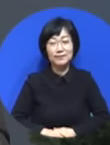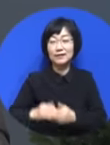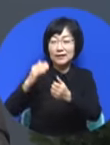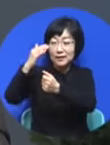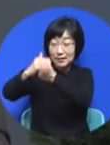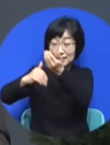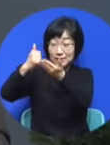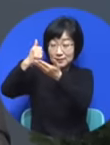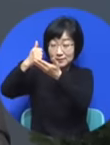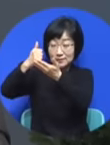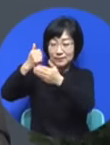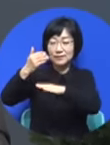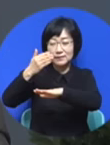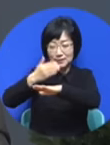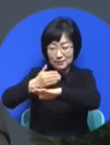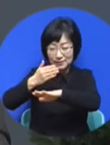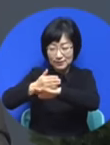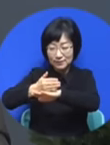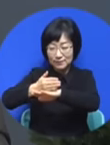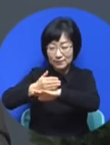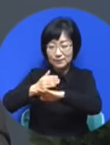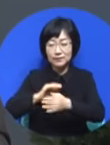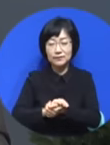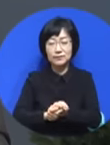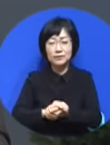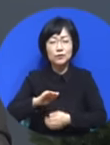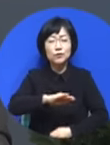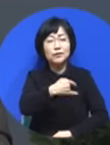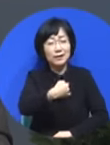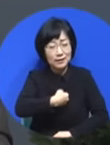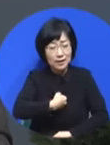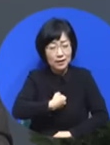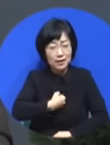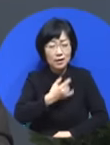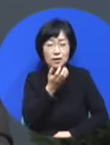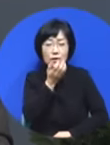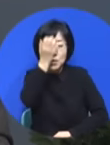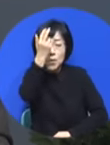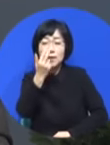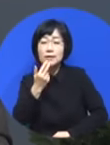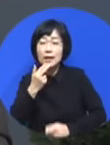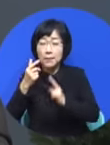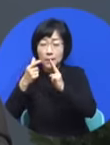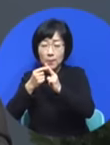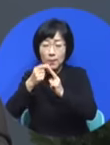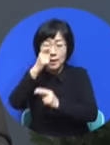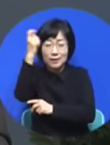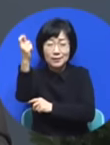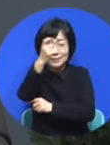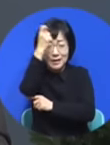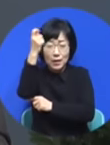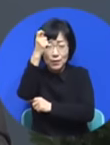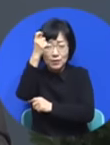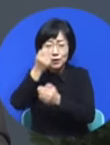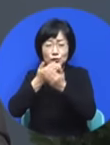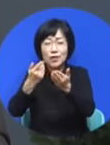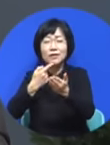하나님께 감사드립니다. 우리에게 요셉과 다윗에게 주셨던 능력을 허락해 주옵소서.